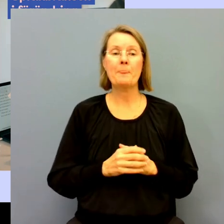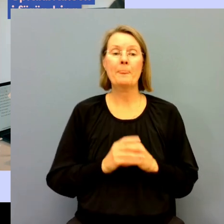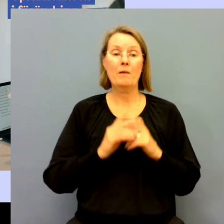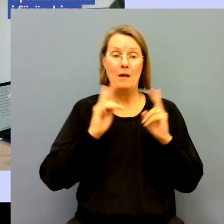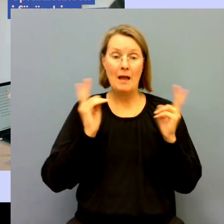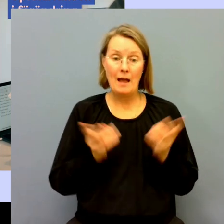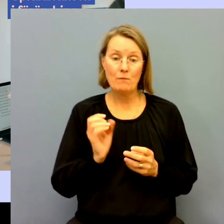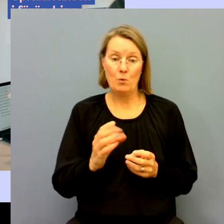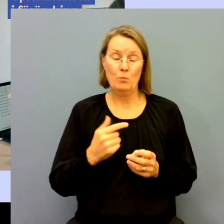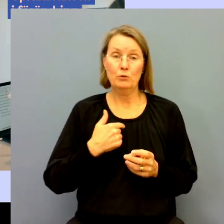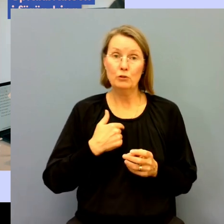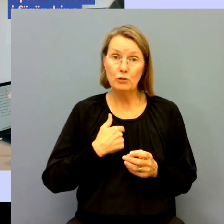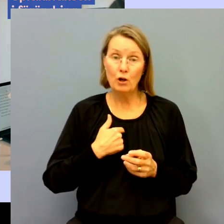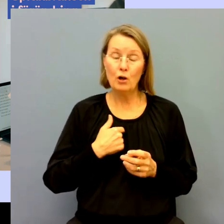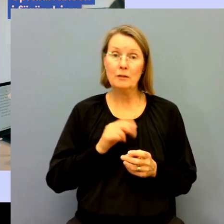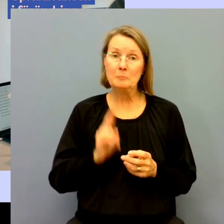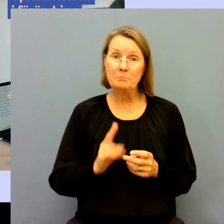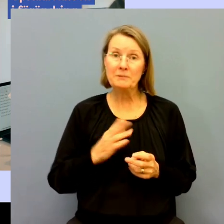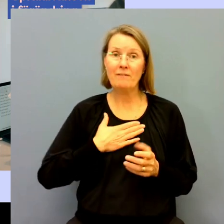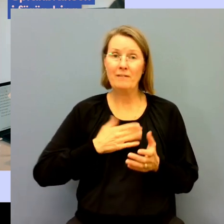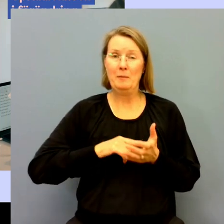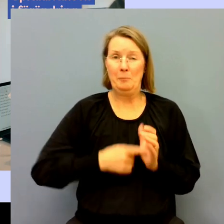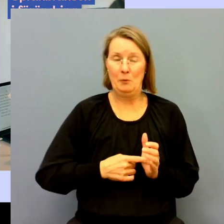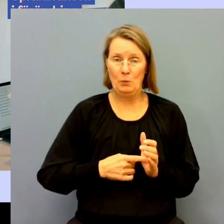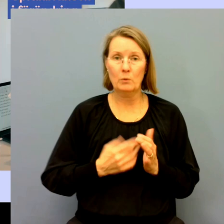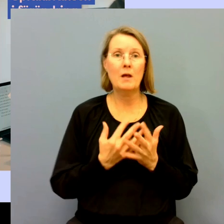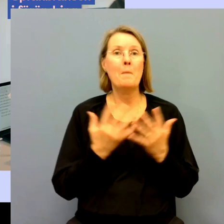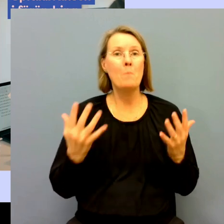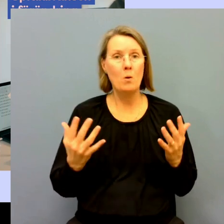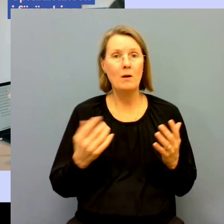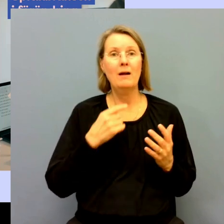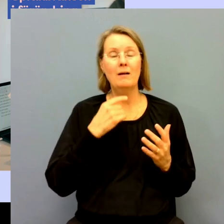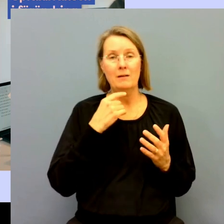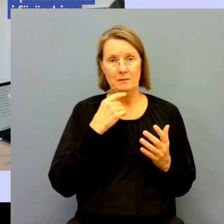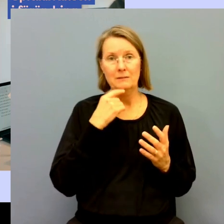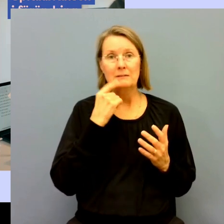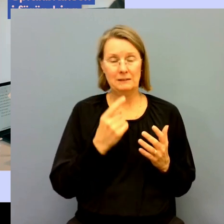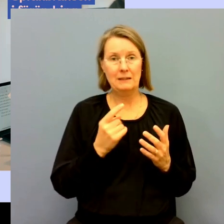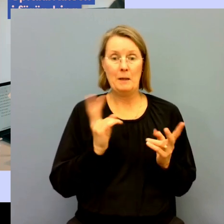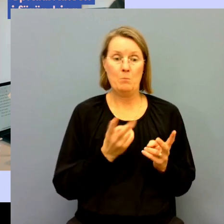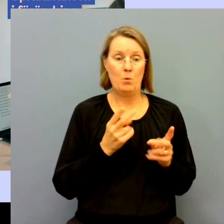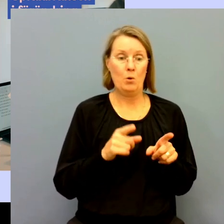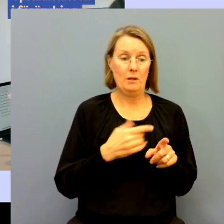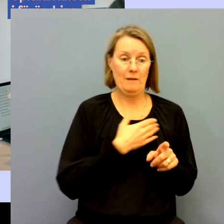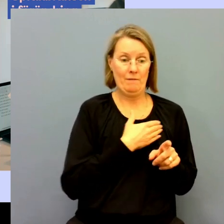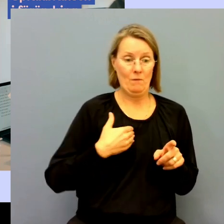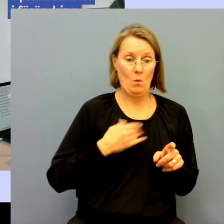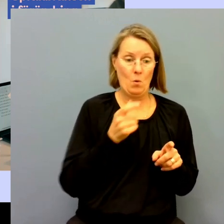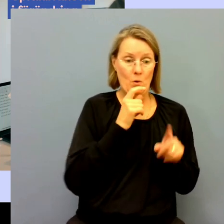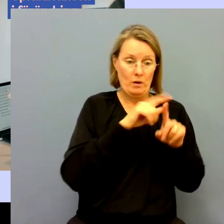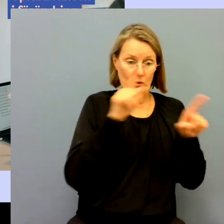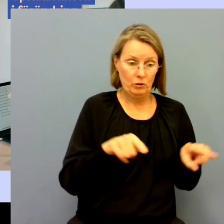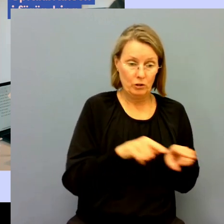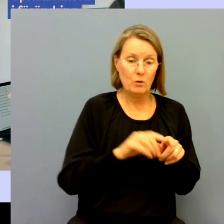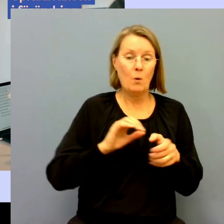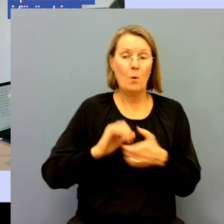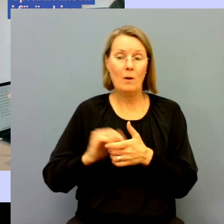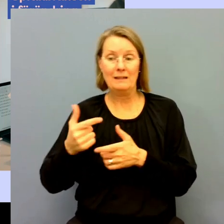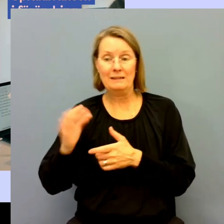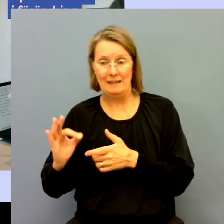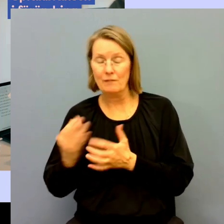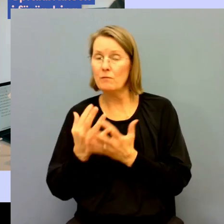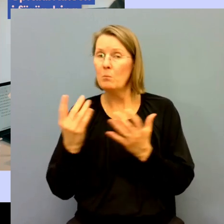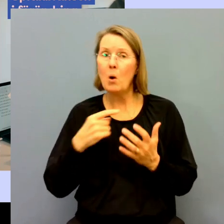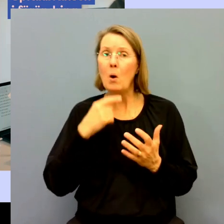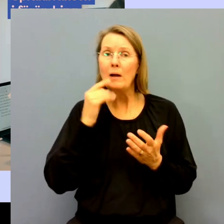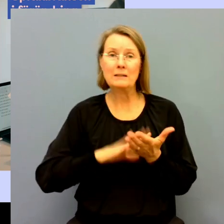Och även om jag verkligen vill betona att många lyfter också fram både i våra och i STTFs undersökningar att